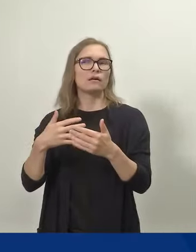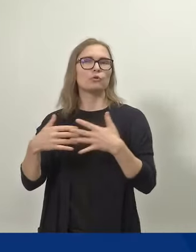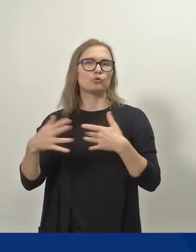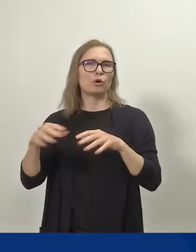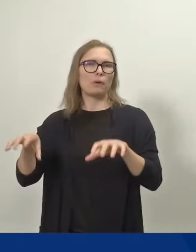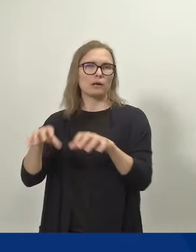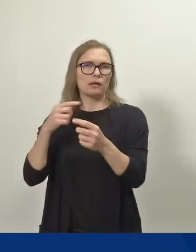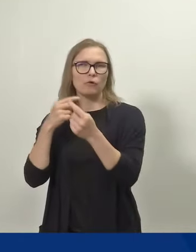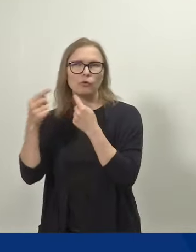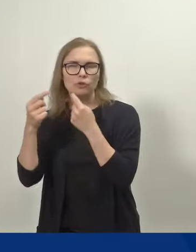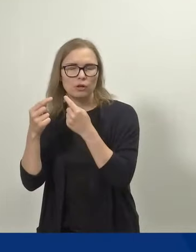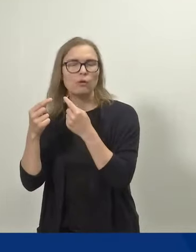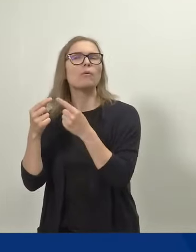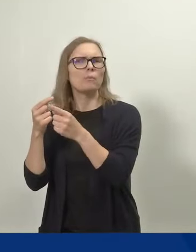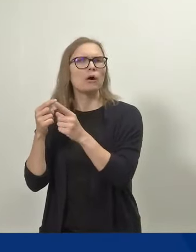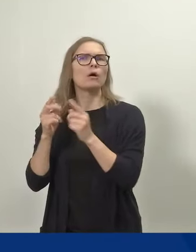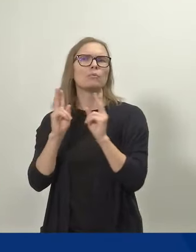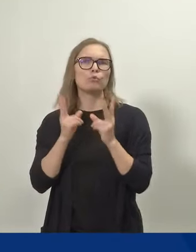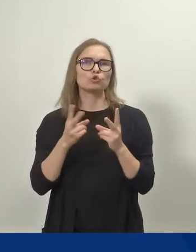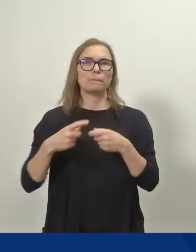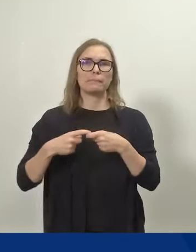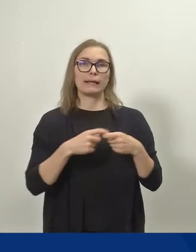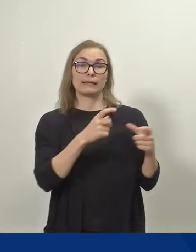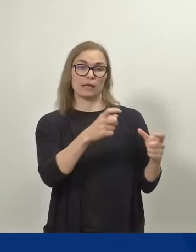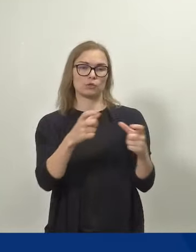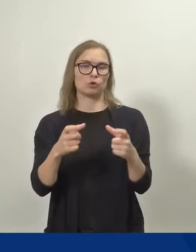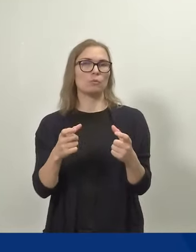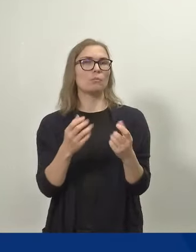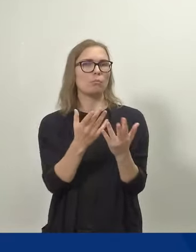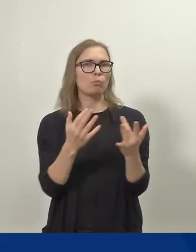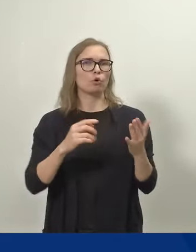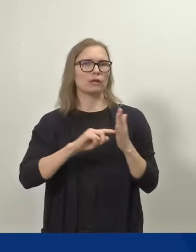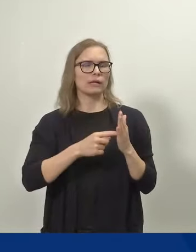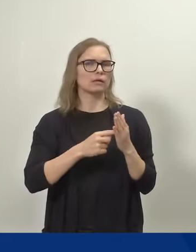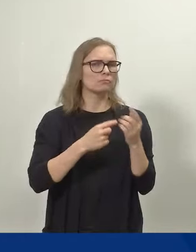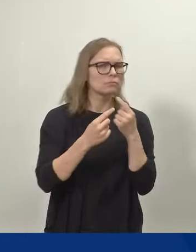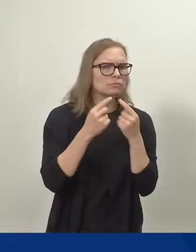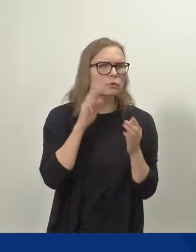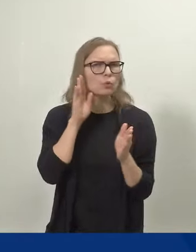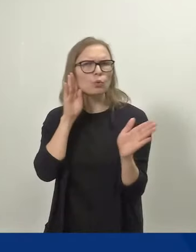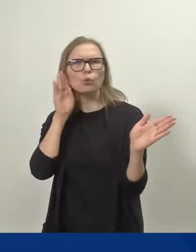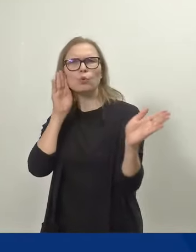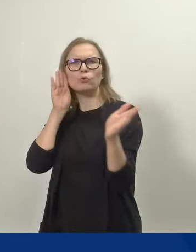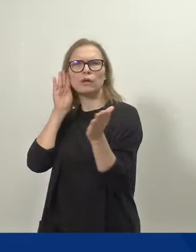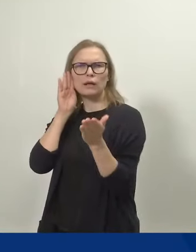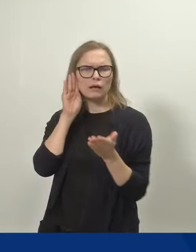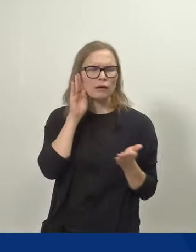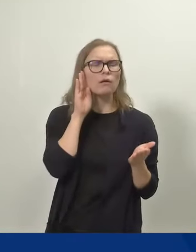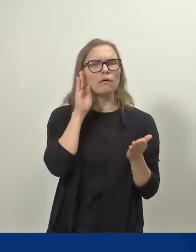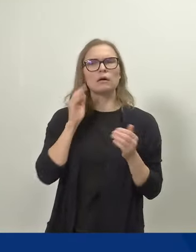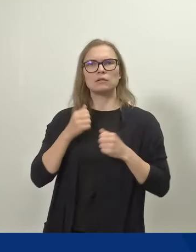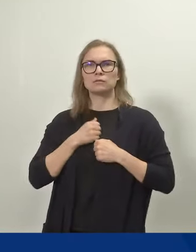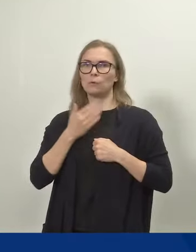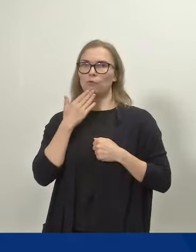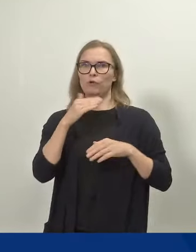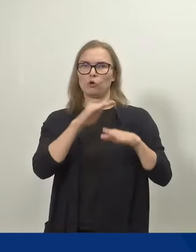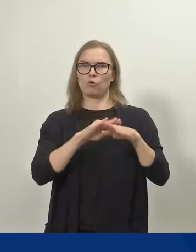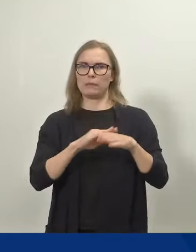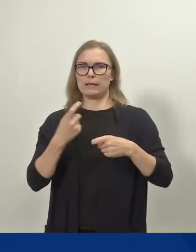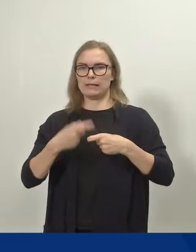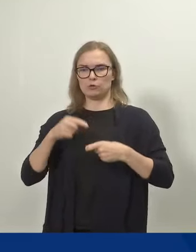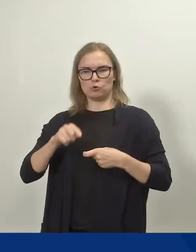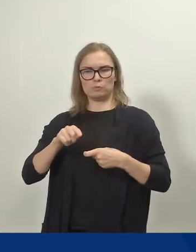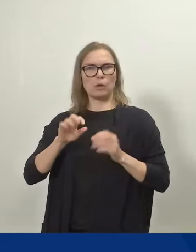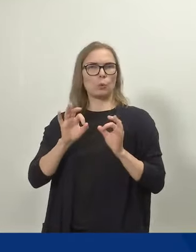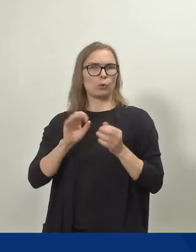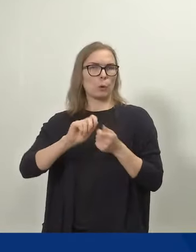kuultu perhejärjestöjä useampaan kertaan ja saatu sieltä arvokkaita kommentteja tämän uudistuksen läpiviemistä ajatellen. Ja kiitos